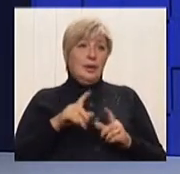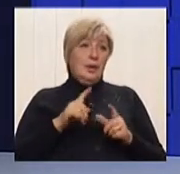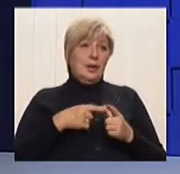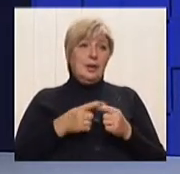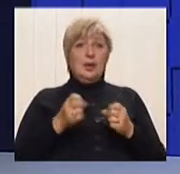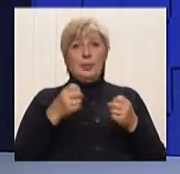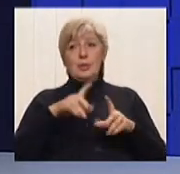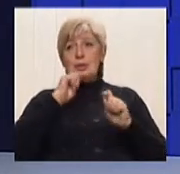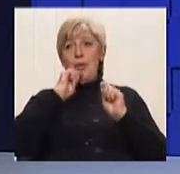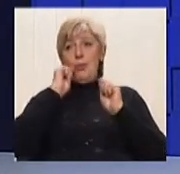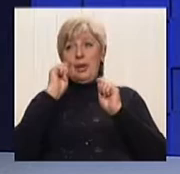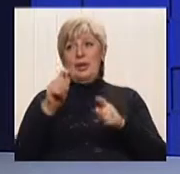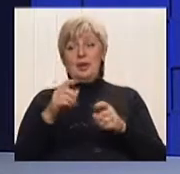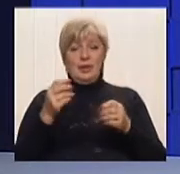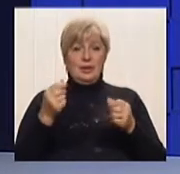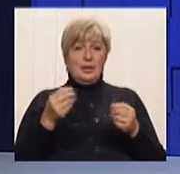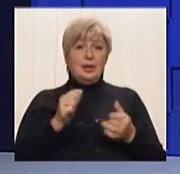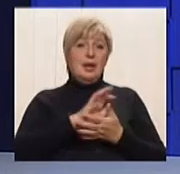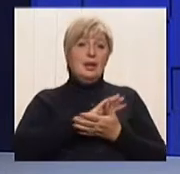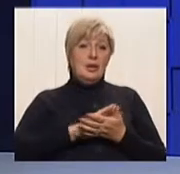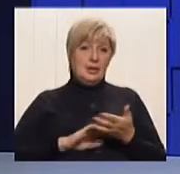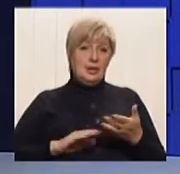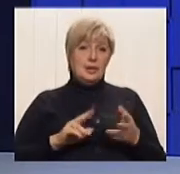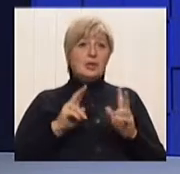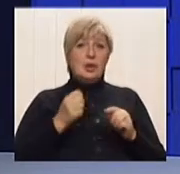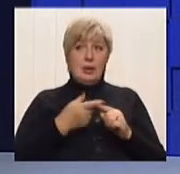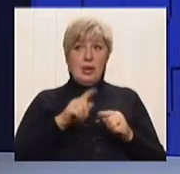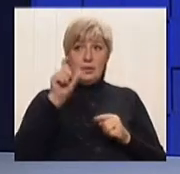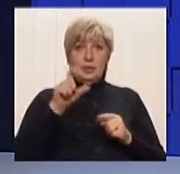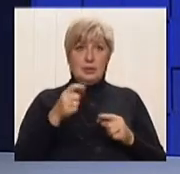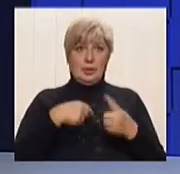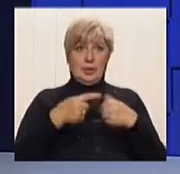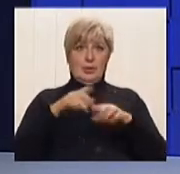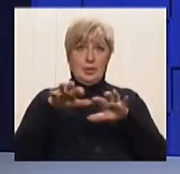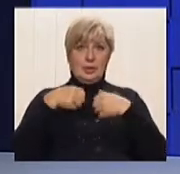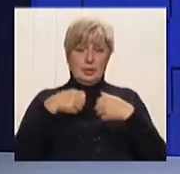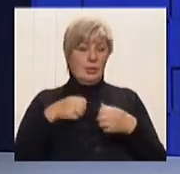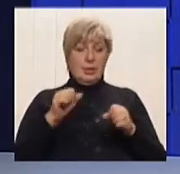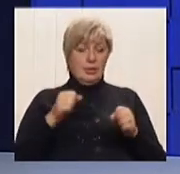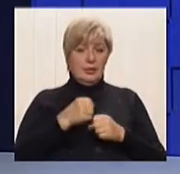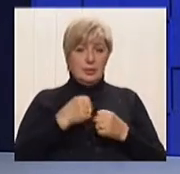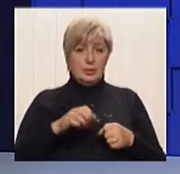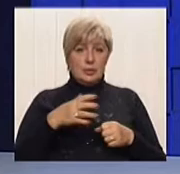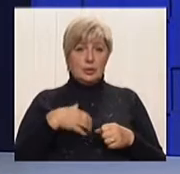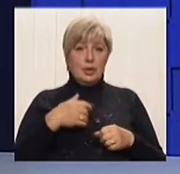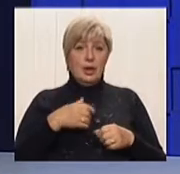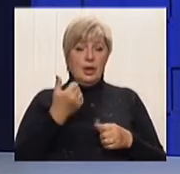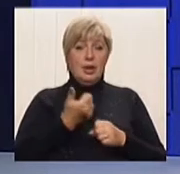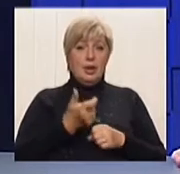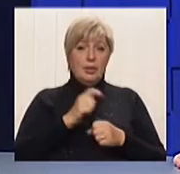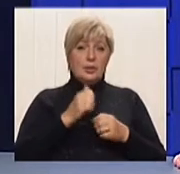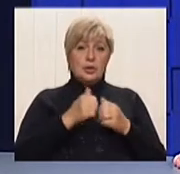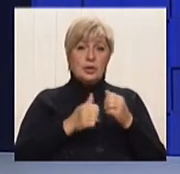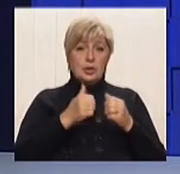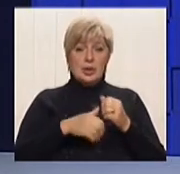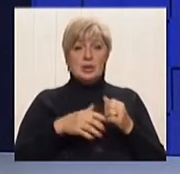сделали якому-то чоловіку? Понимаєте? І далі потім, як з цього чека щось получить? І дуже часто продаєт один, а